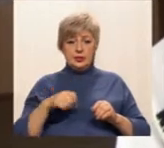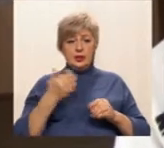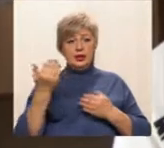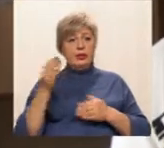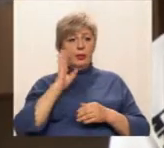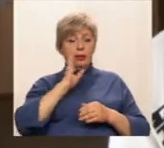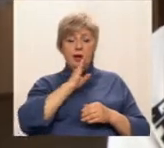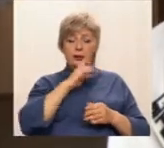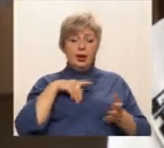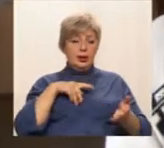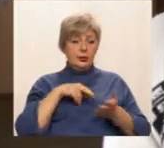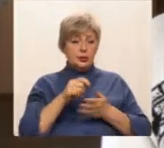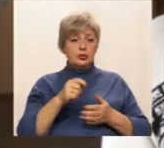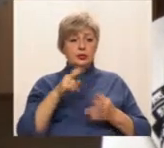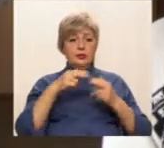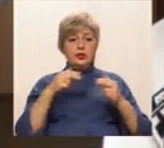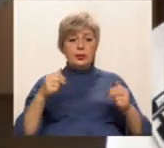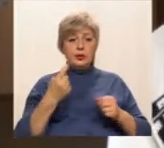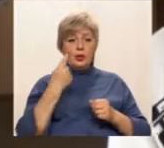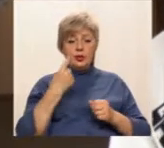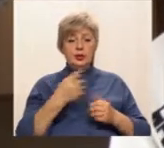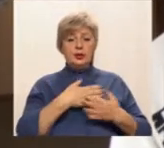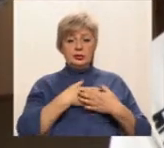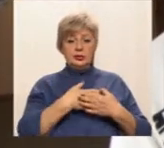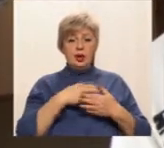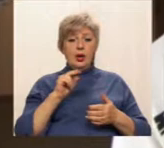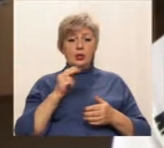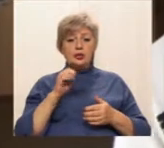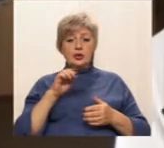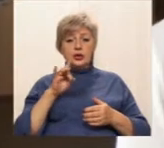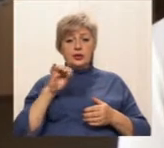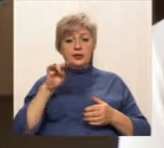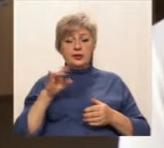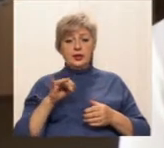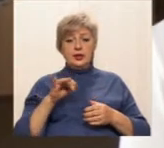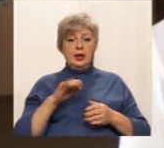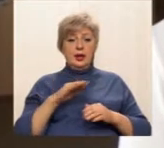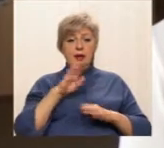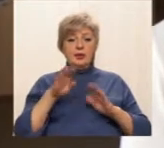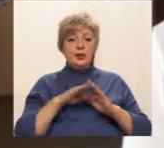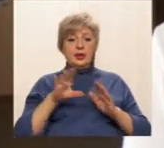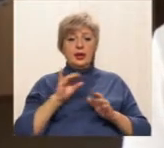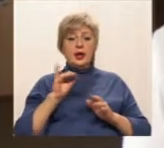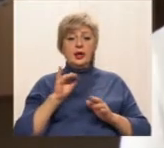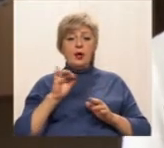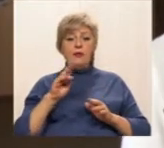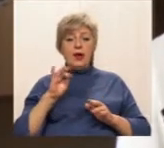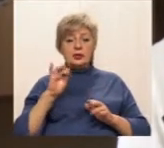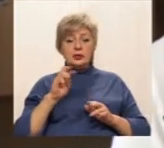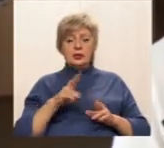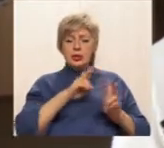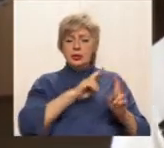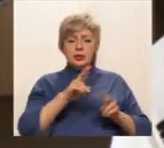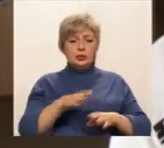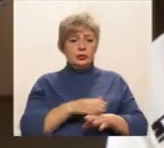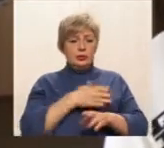Пішов у Дніпро-1 добровольцем. У червні під Оловайськом, після тих боїв, ніхто нічого не знав довго. Де він, що з